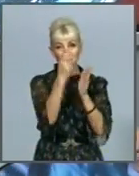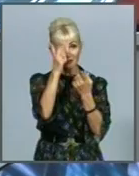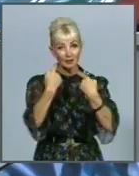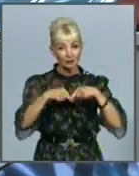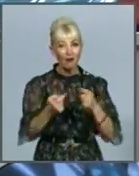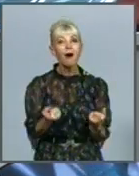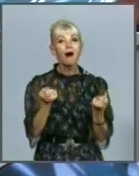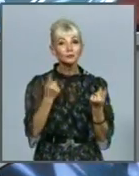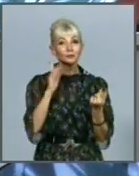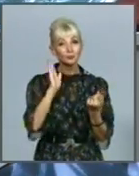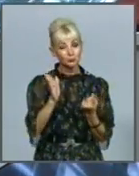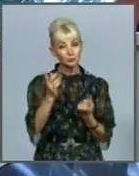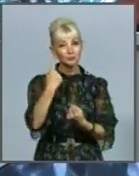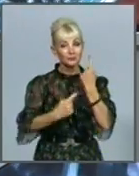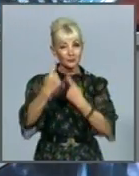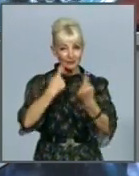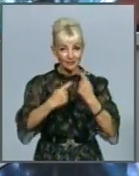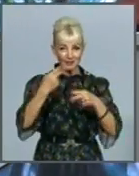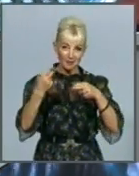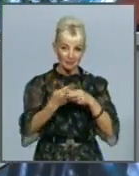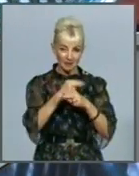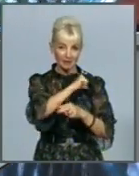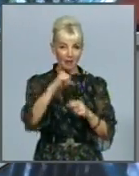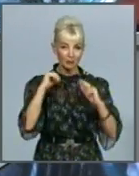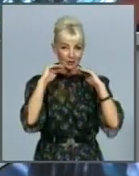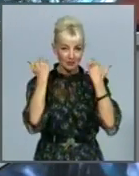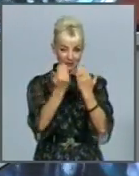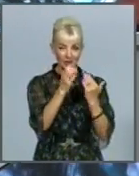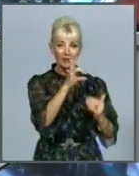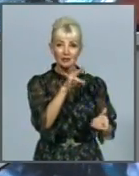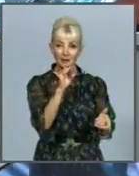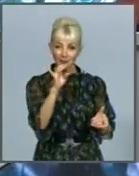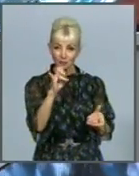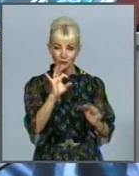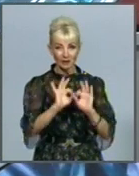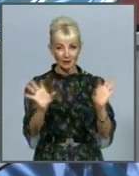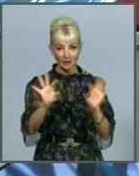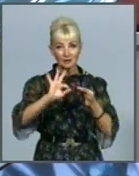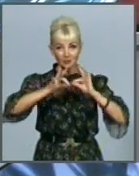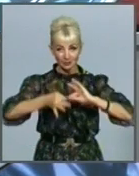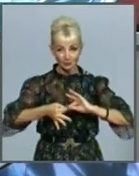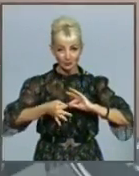звідки можуть повертатись без самоізоляції. Марія Соловйова розповість подробиці.